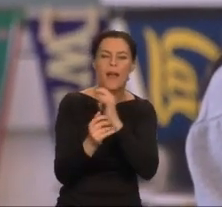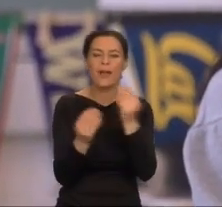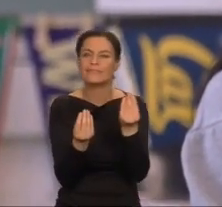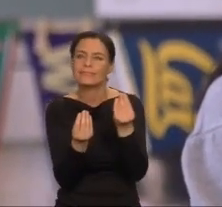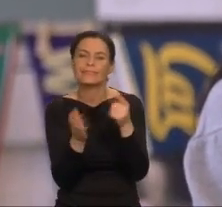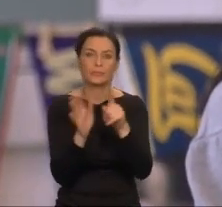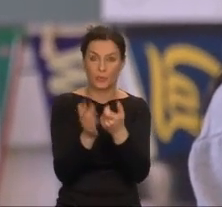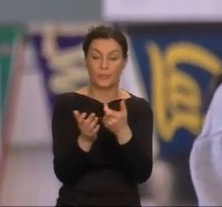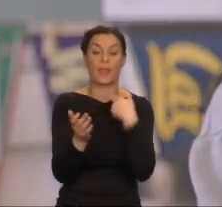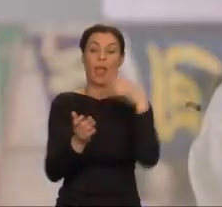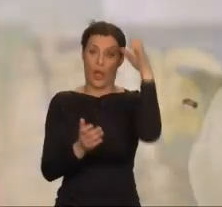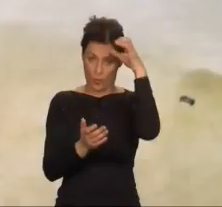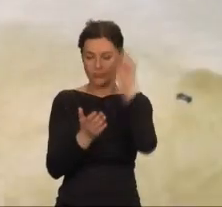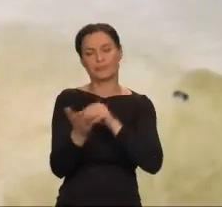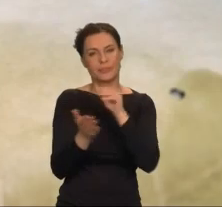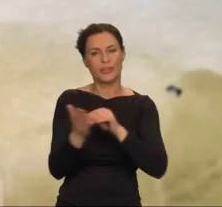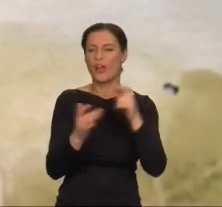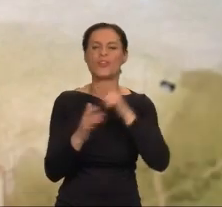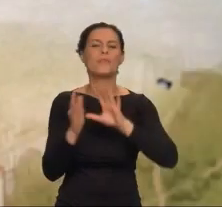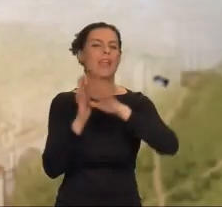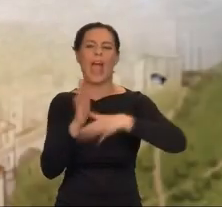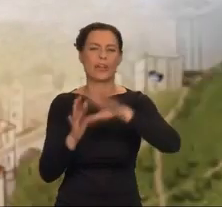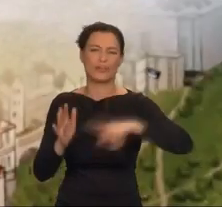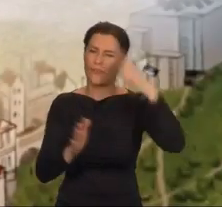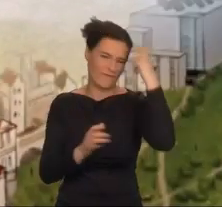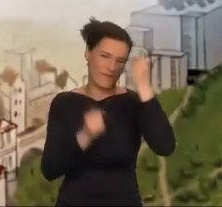Autorka opisuje wyimaginowane miasto.